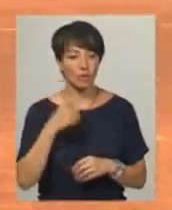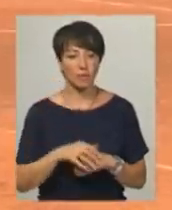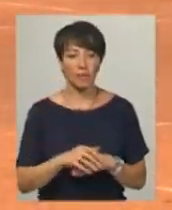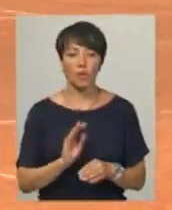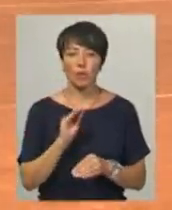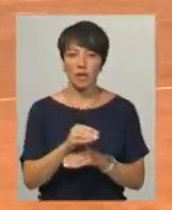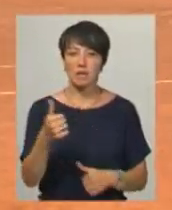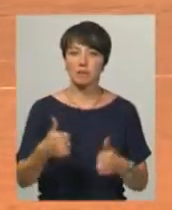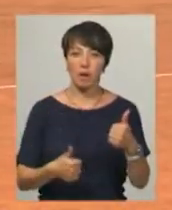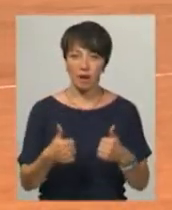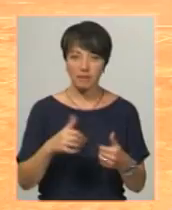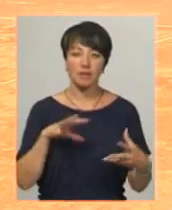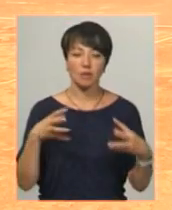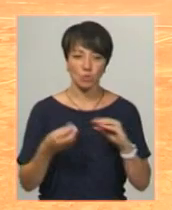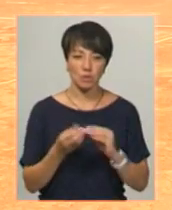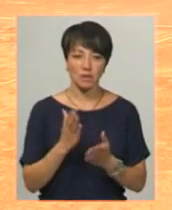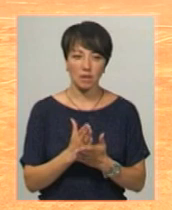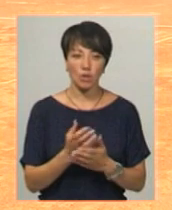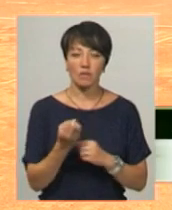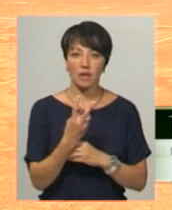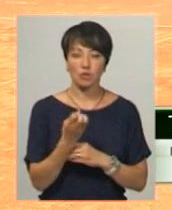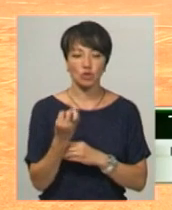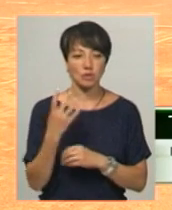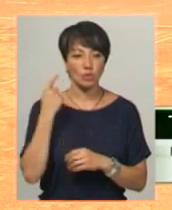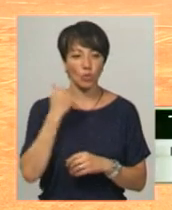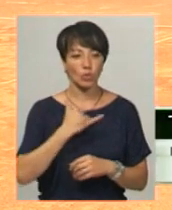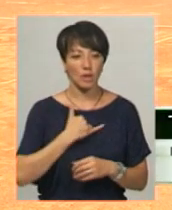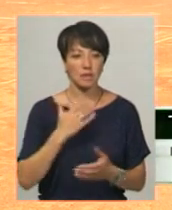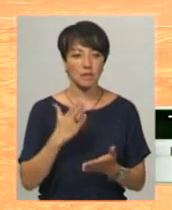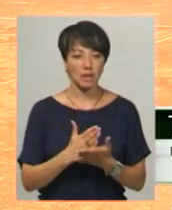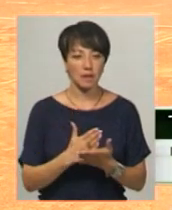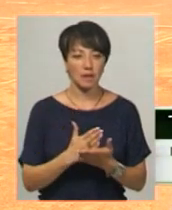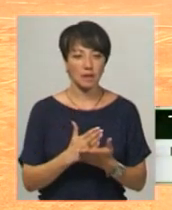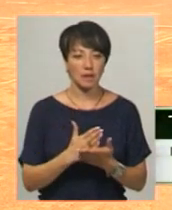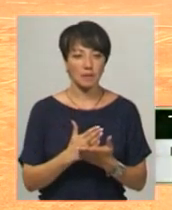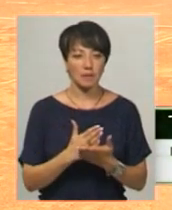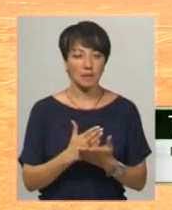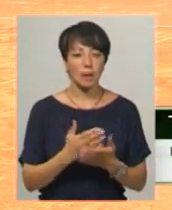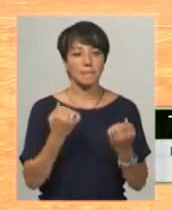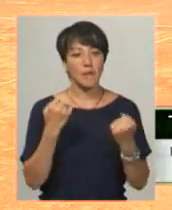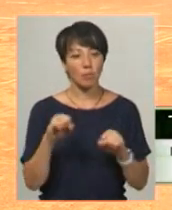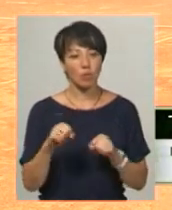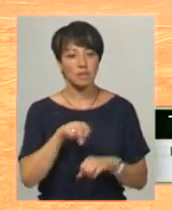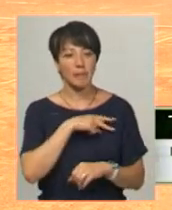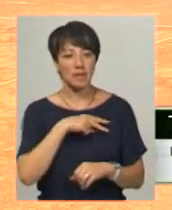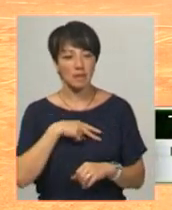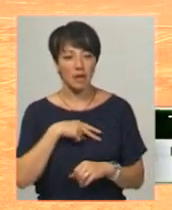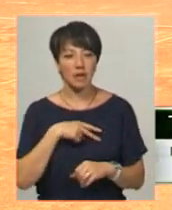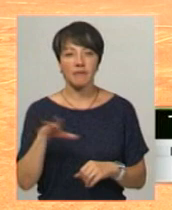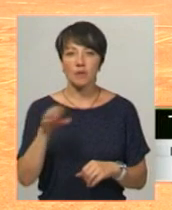додає, змагання результативні. До 12, до 14 в нас є вже і переможці, і призери